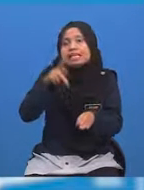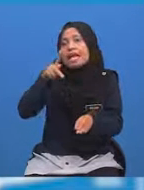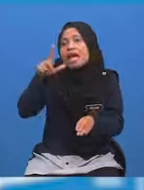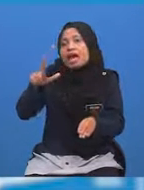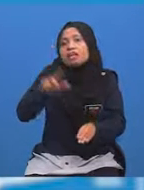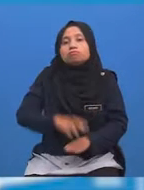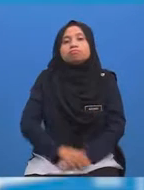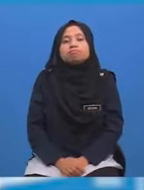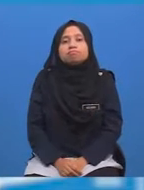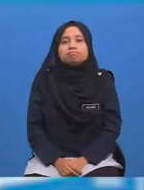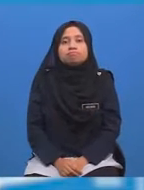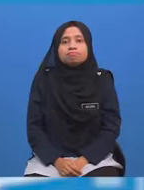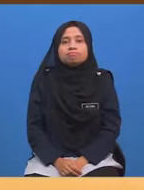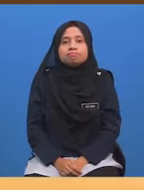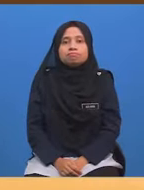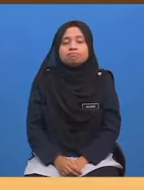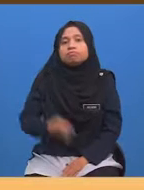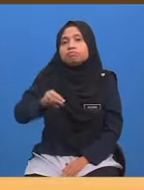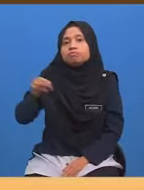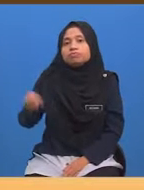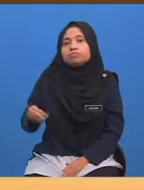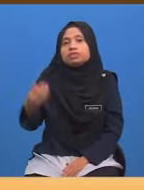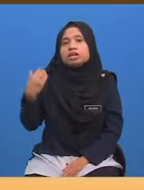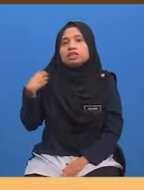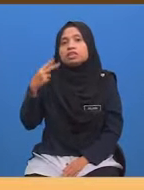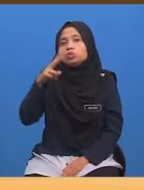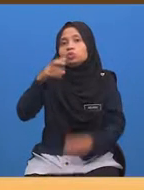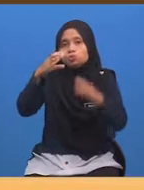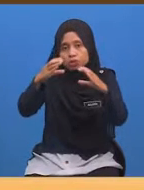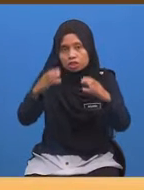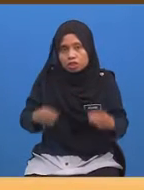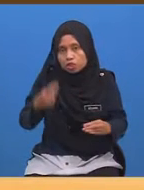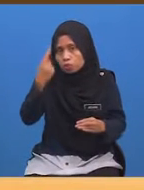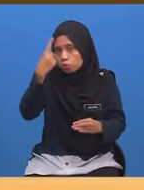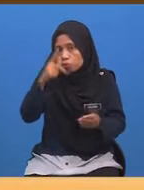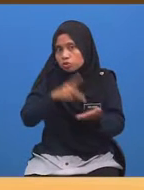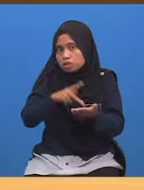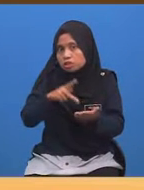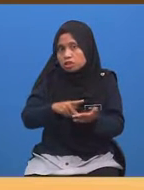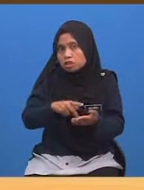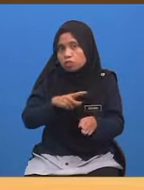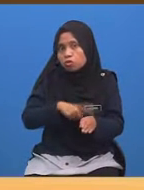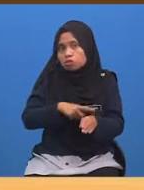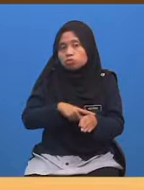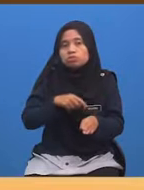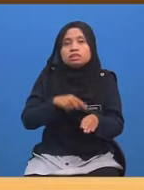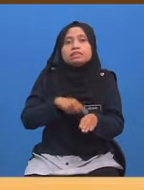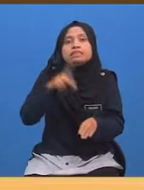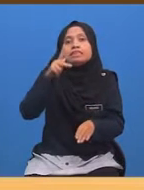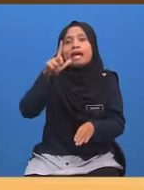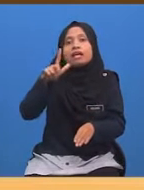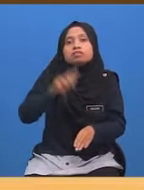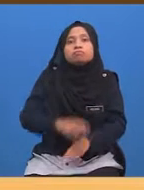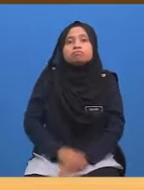Lumpur Murid-murid ada dua cara untuk mengira waktu di Kuala Lumpur